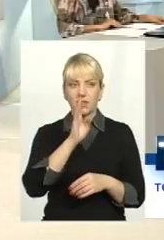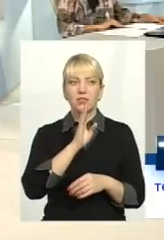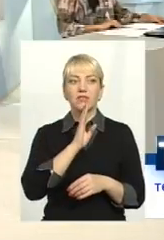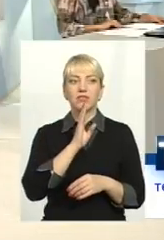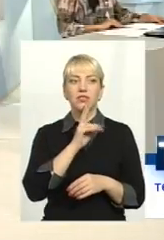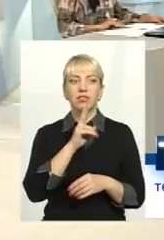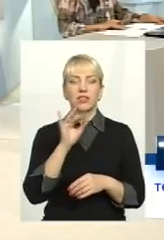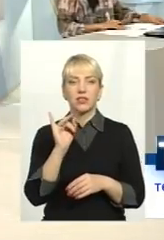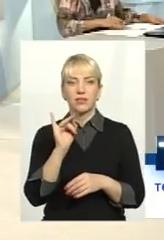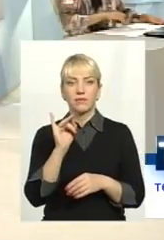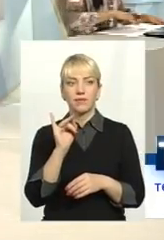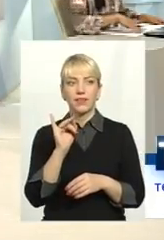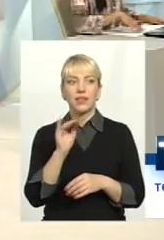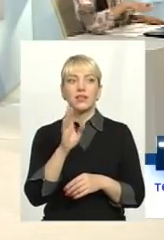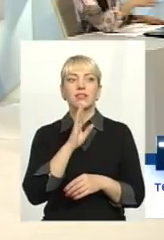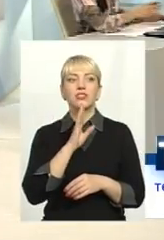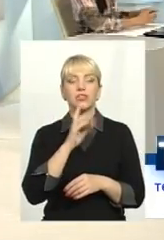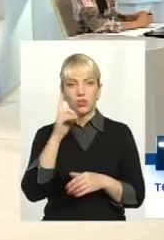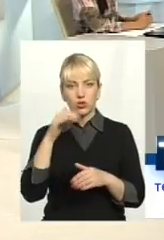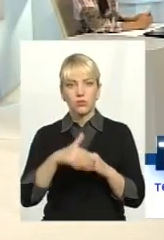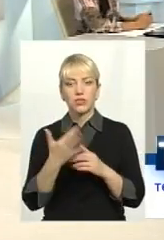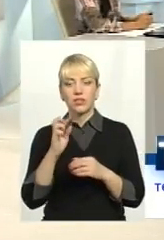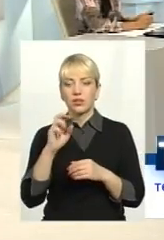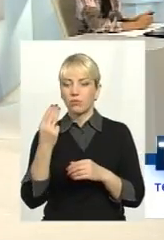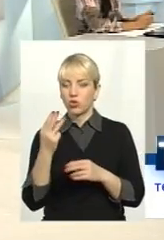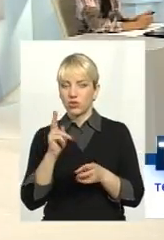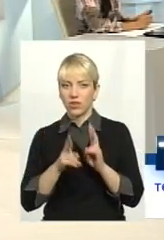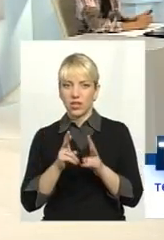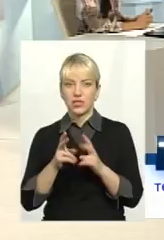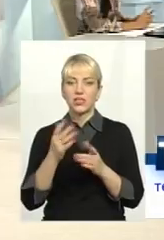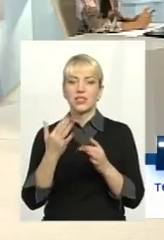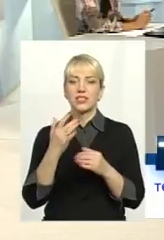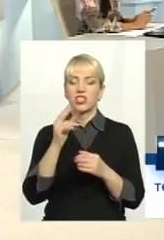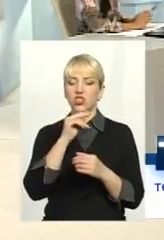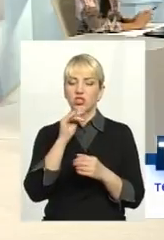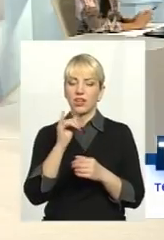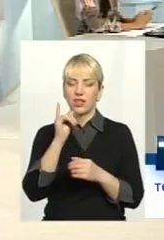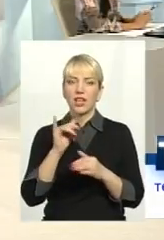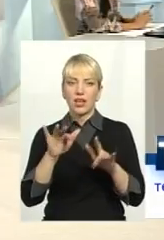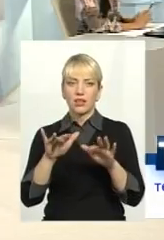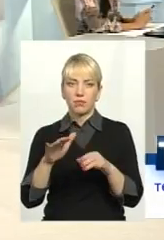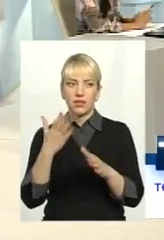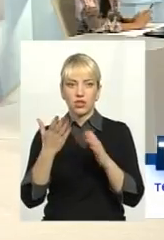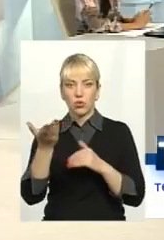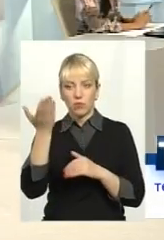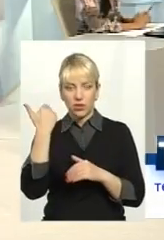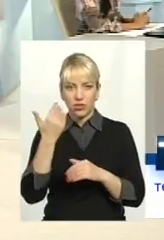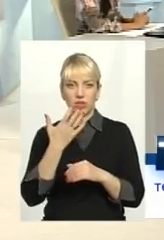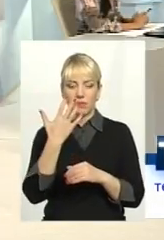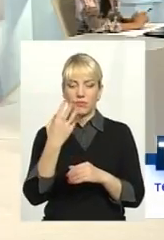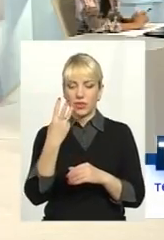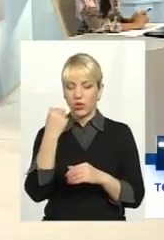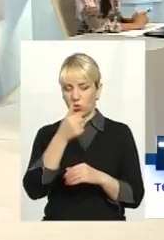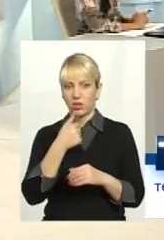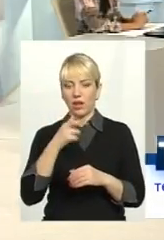зрозуміло чому, да? Бо жінка, вона ж розуміє, скільки борщ вариться, скільки чайників пить, да? Якщо жінка каже, ще 5 років, 4 роки тому я